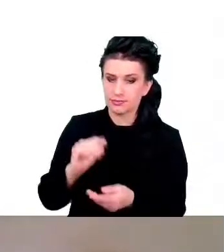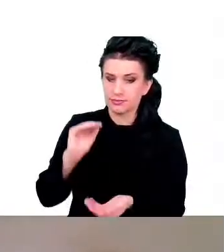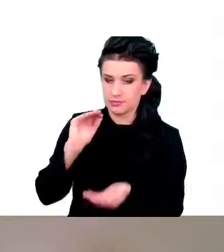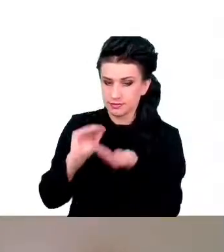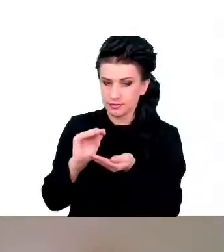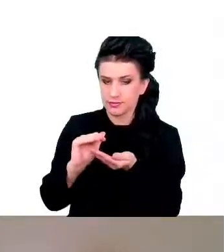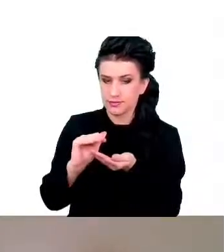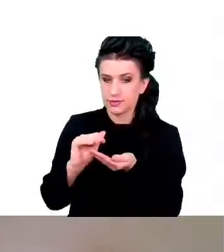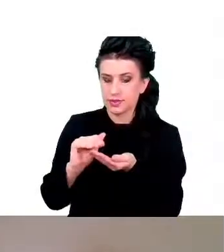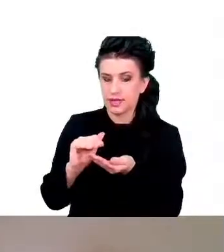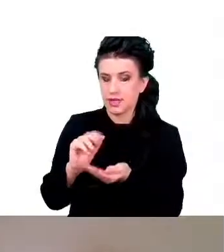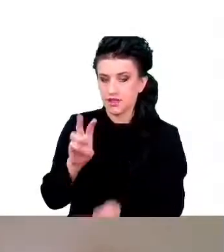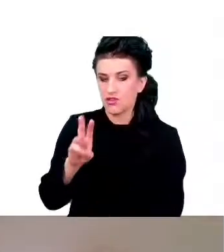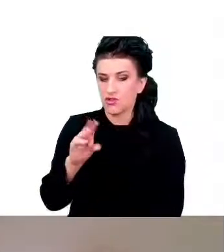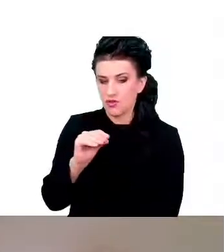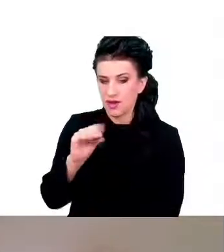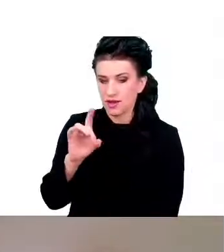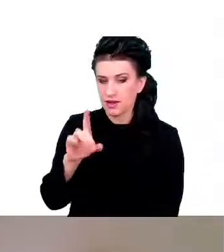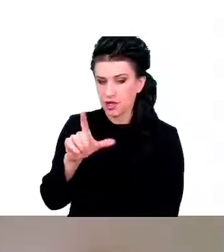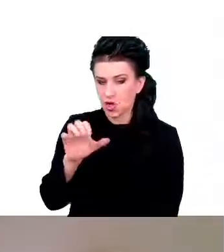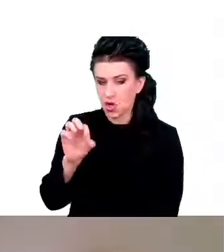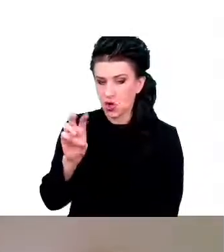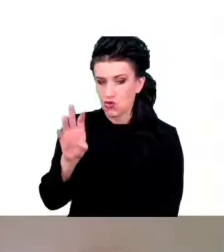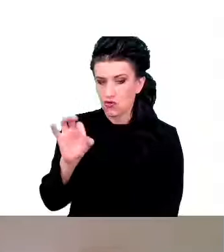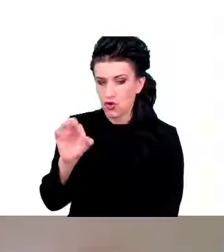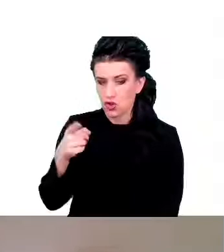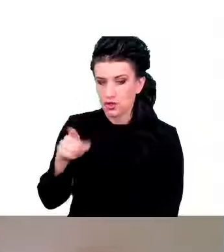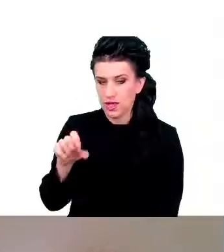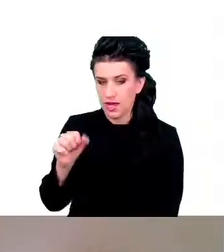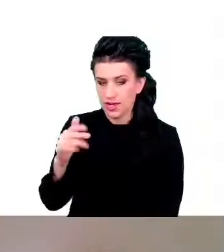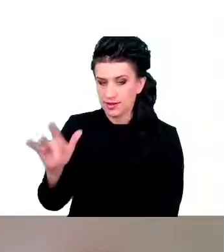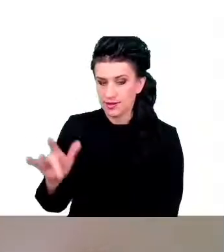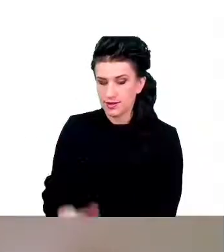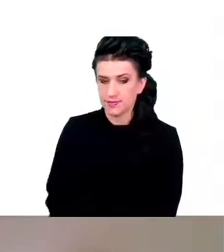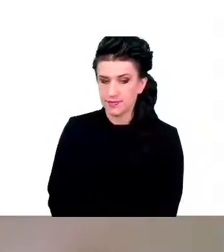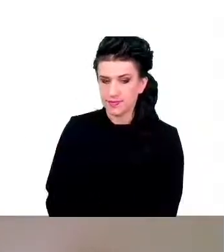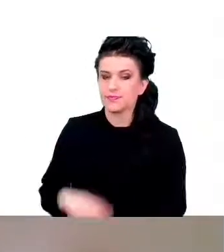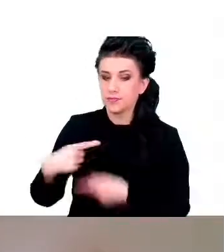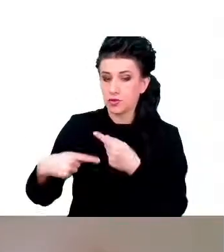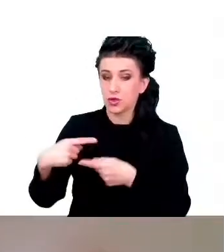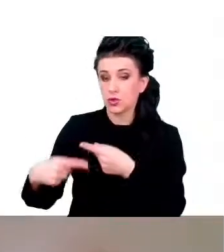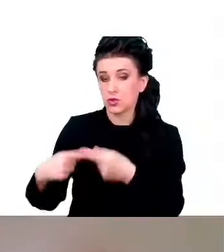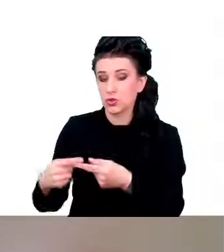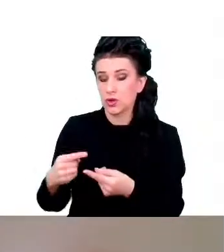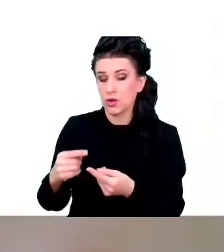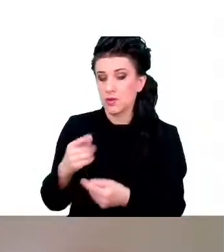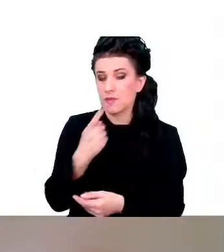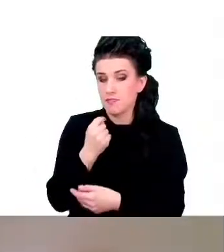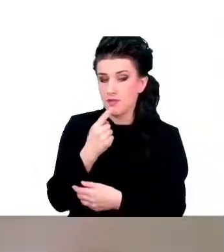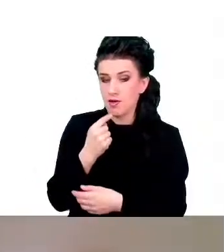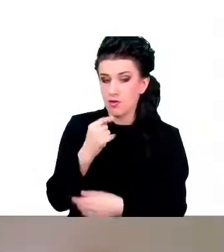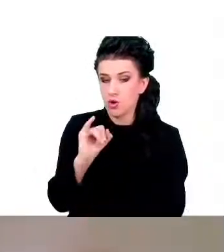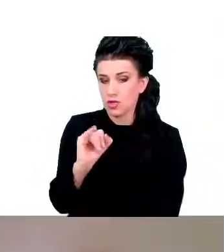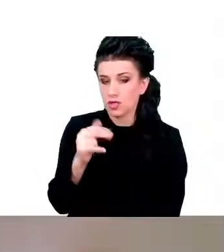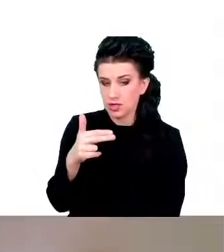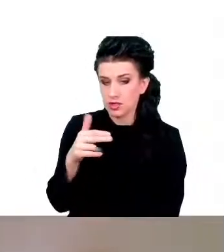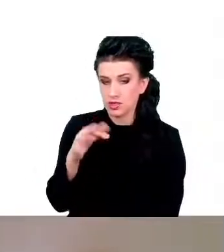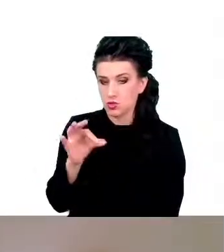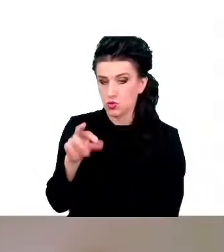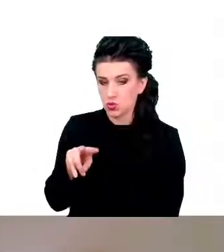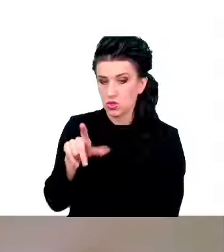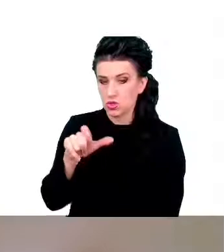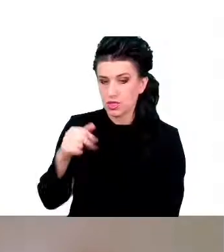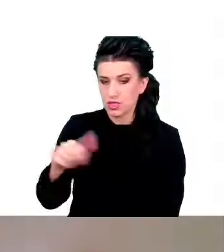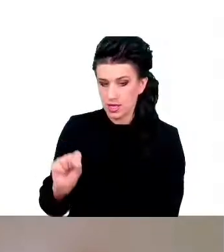produkujemy mniej insuliny. Insulina jest peptydem, który